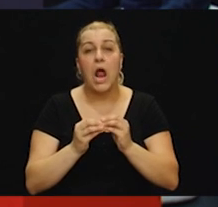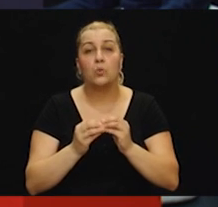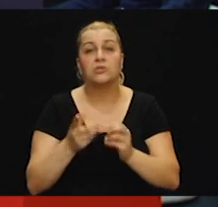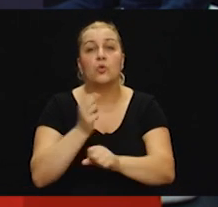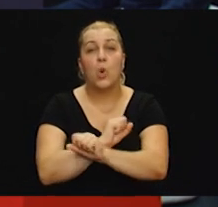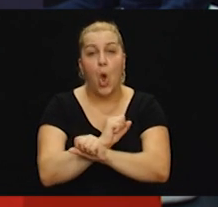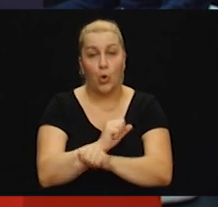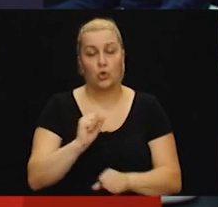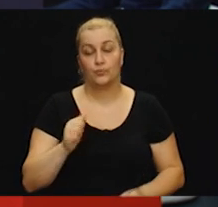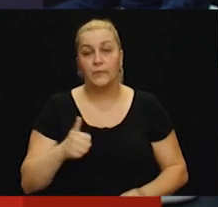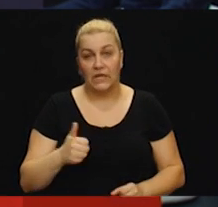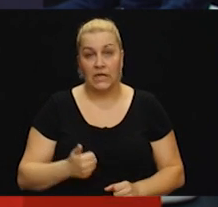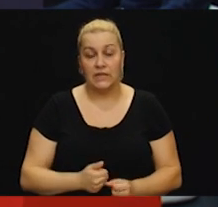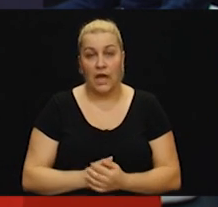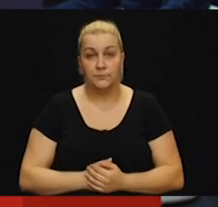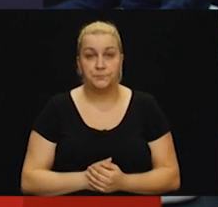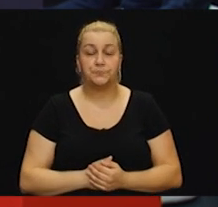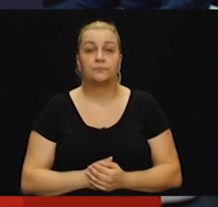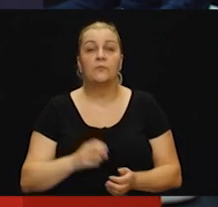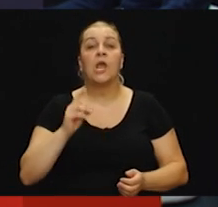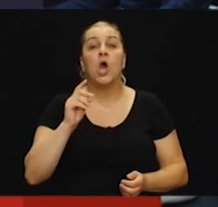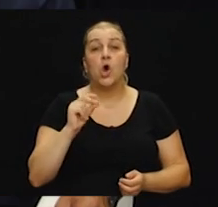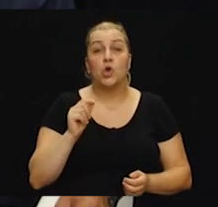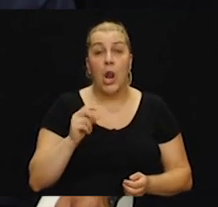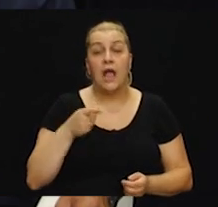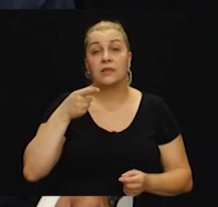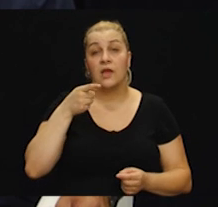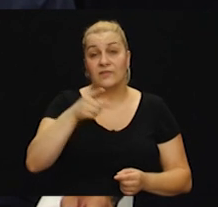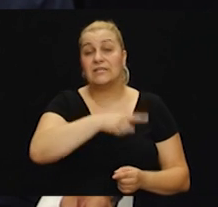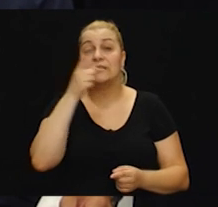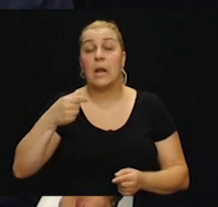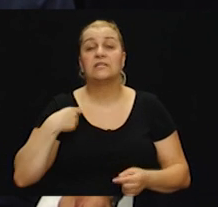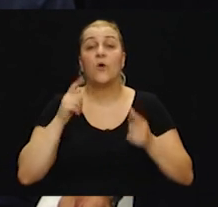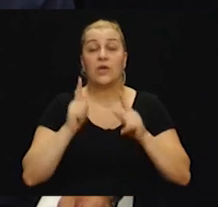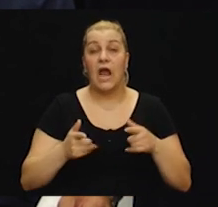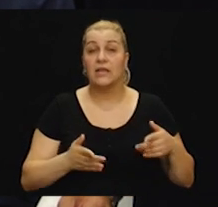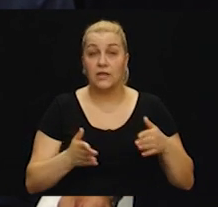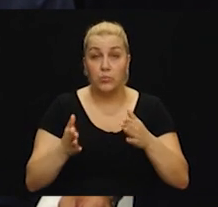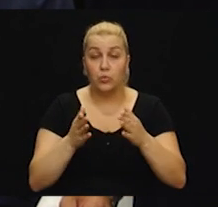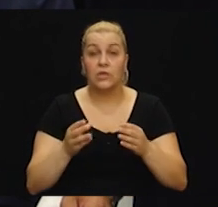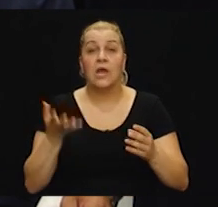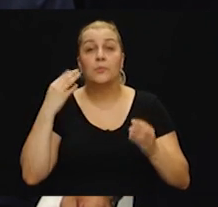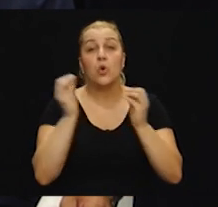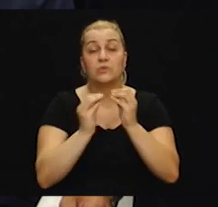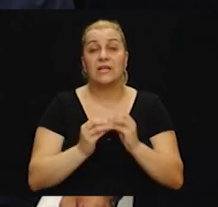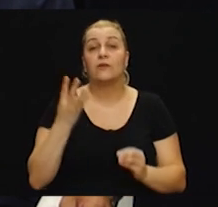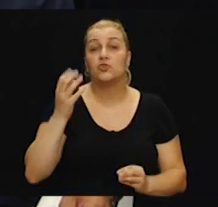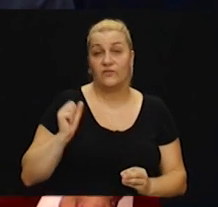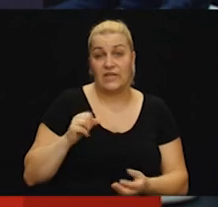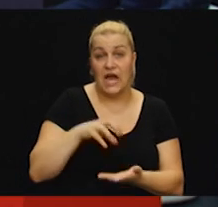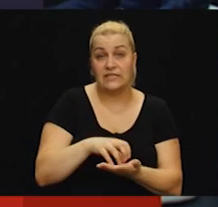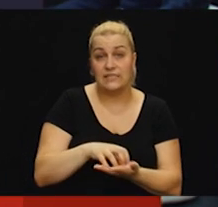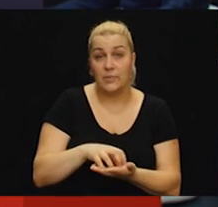Da, Rolande, kratko, cijeli živci bio u cijeli svoj ratni put i proveo u sastavu 4. gardinske brigade.